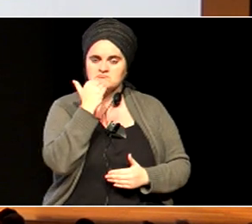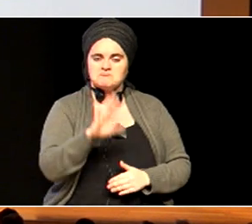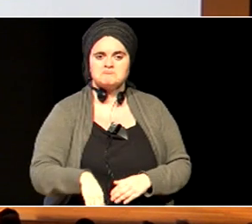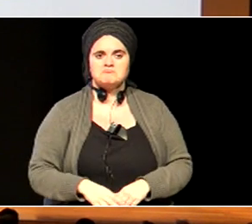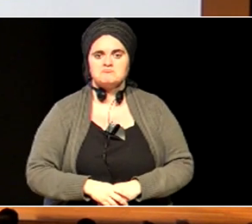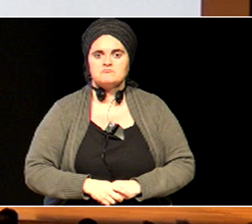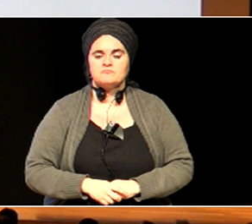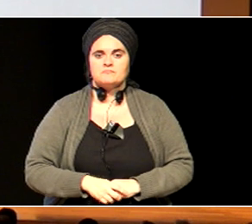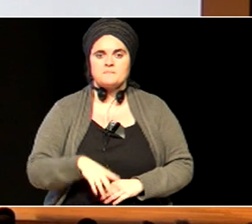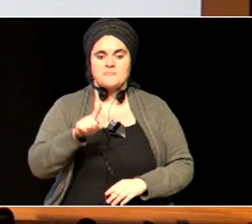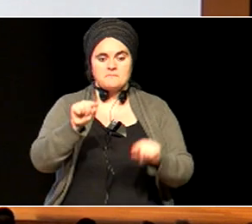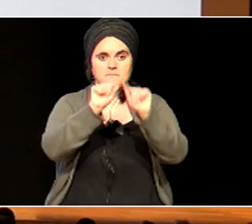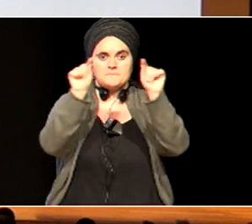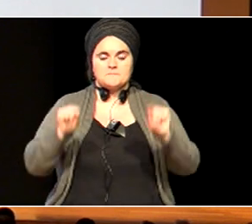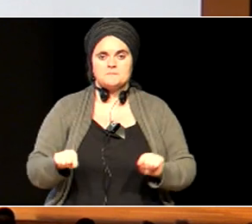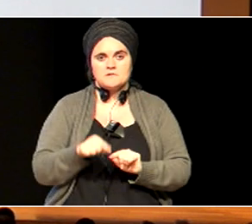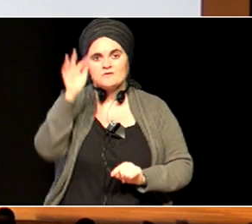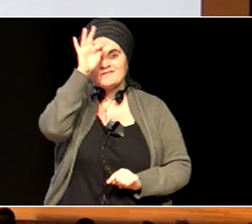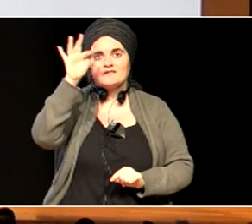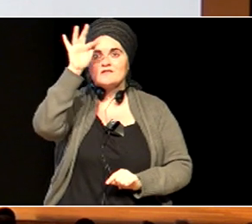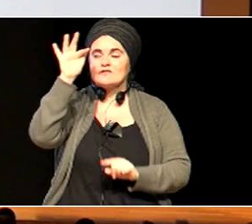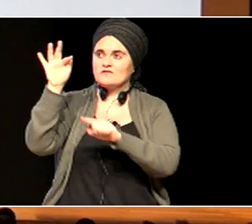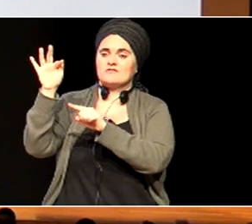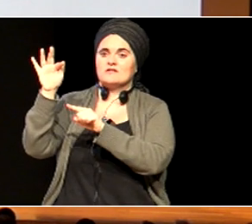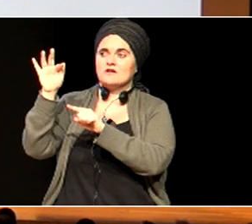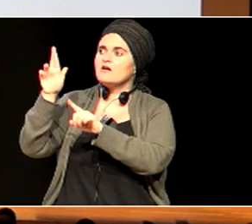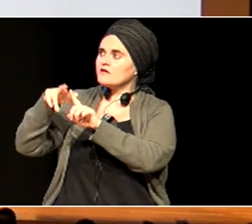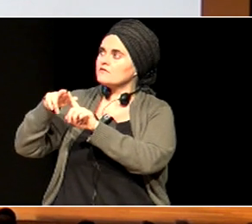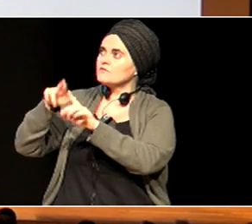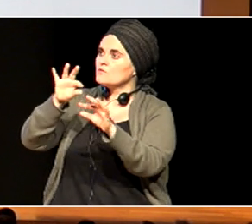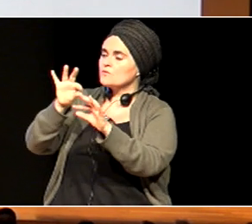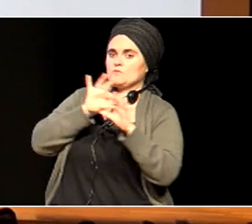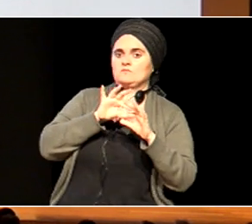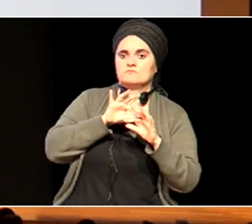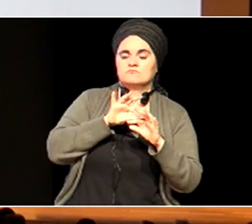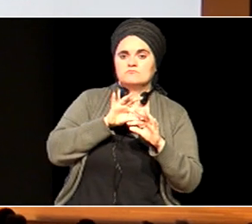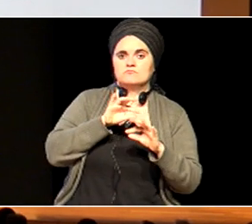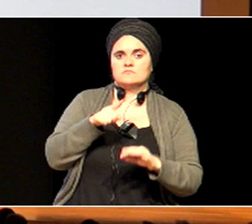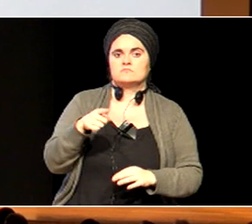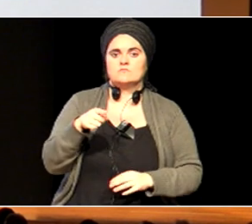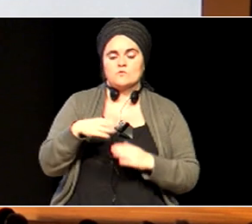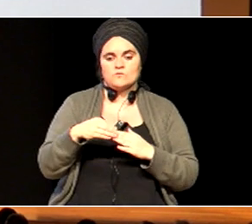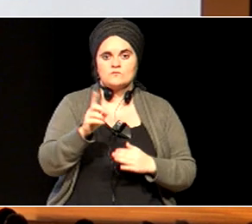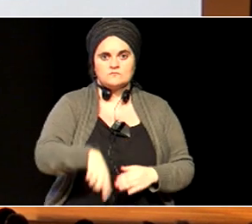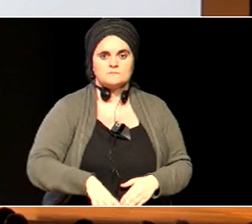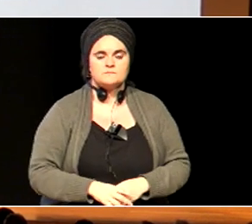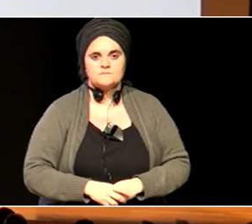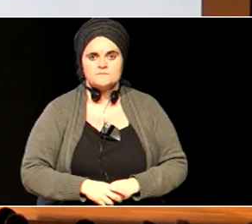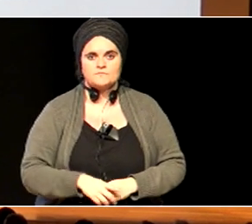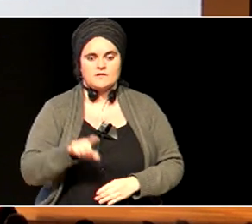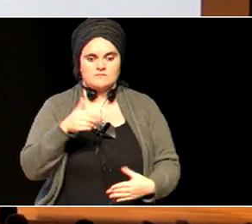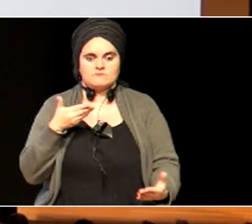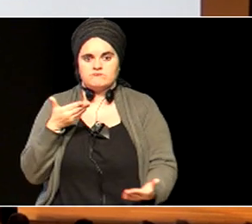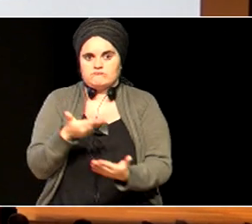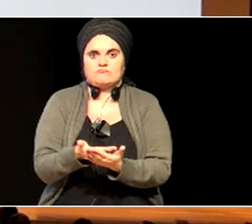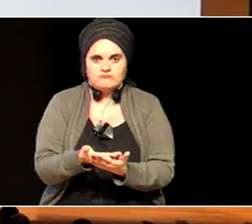zera, ba, marko teorikotik erabiltzen zituen, erreferentziak, eta, zera, evidentziak,